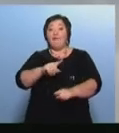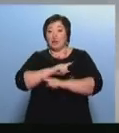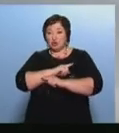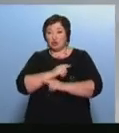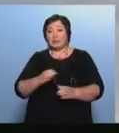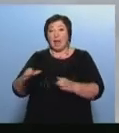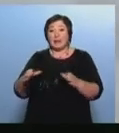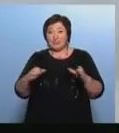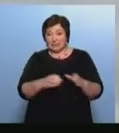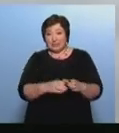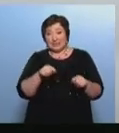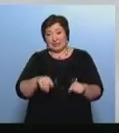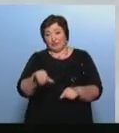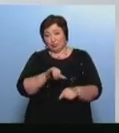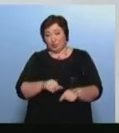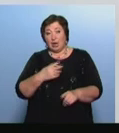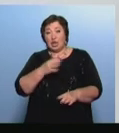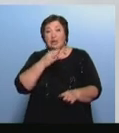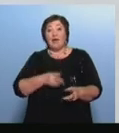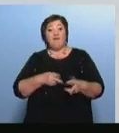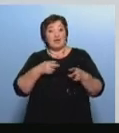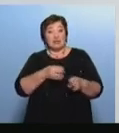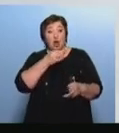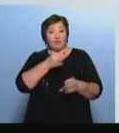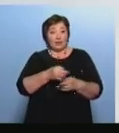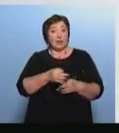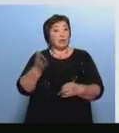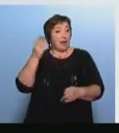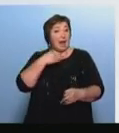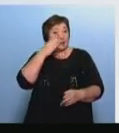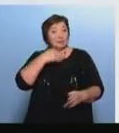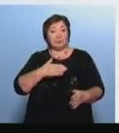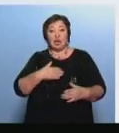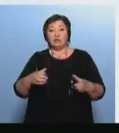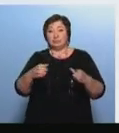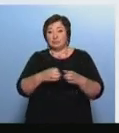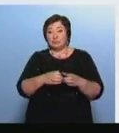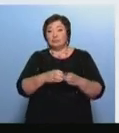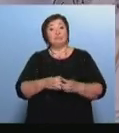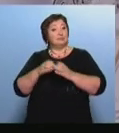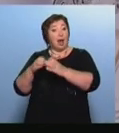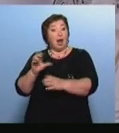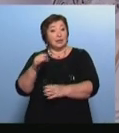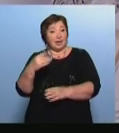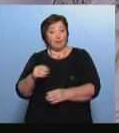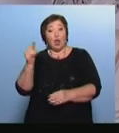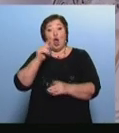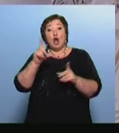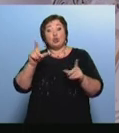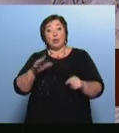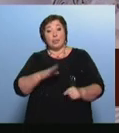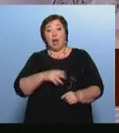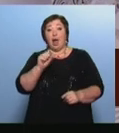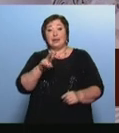здесь, в Удмуртии Этот визит ответный, летом на Алтай ездила делегация нашей республики Школьники из Удмуртии в этом году были в